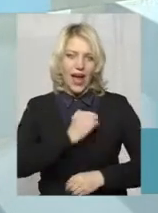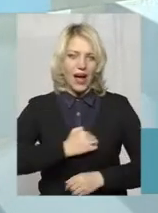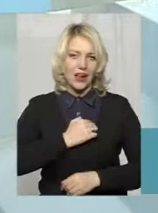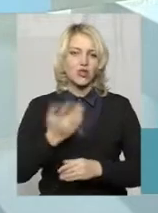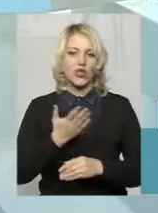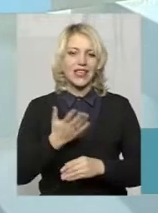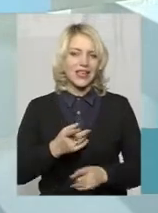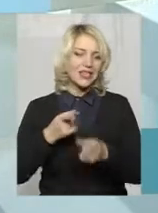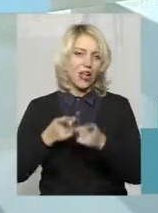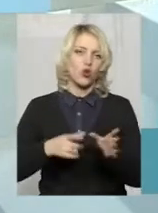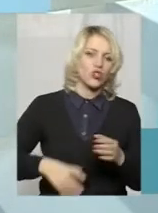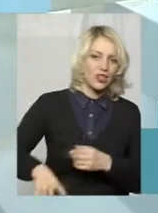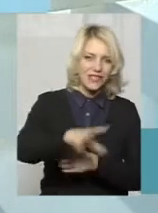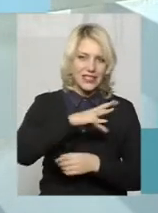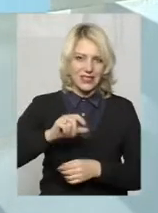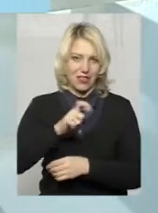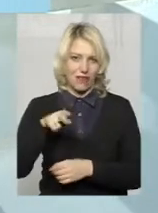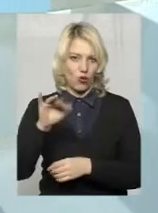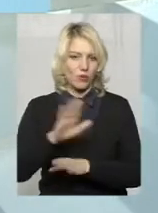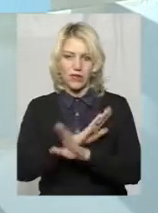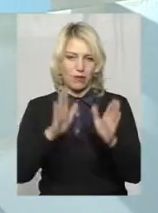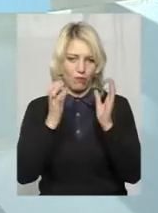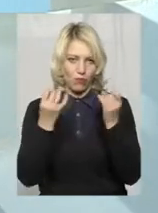загрожує всій Європі, а не тільки державі України.